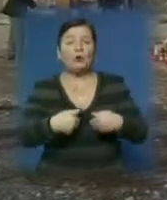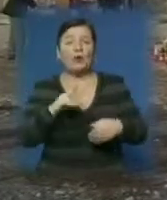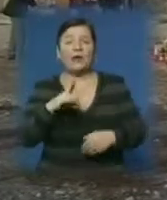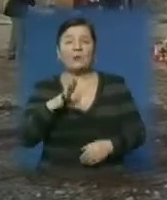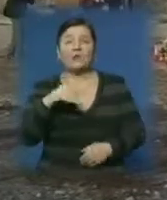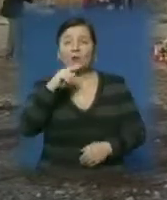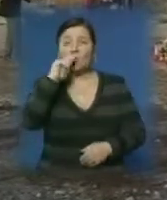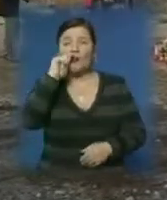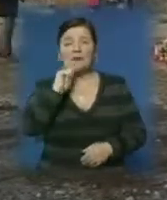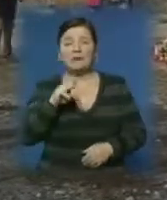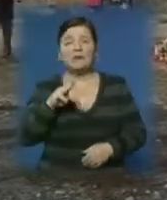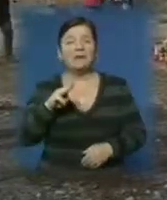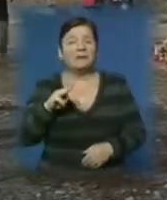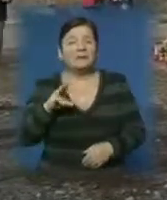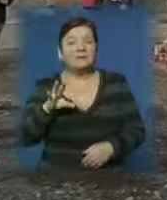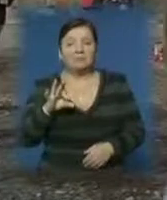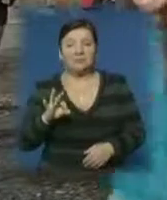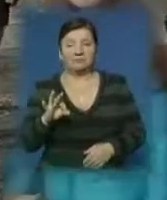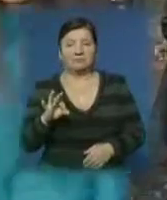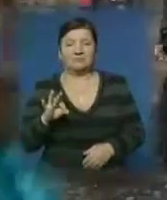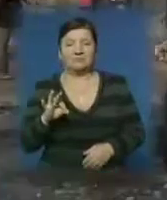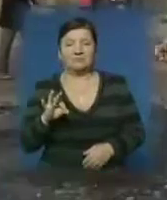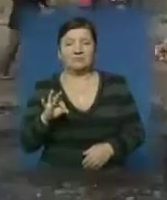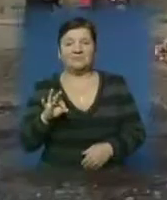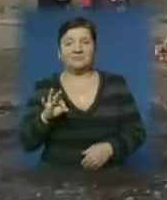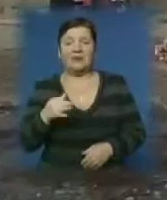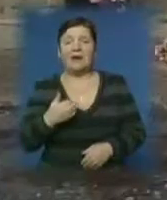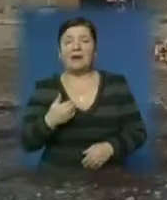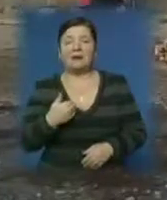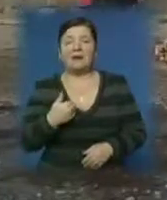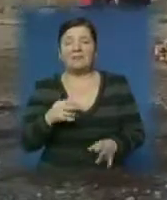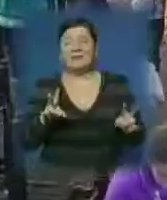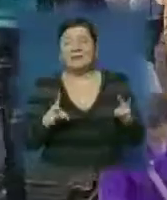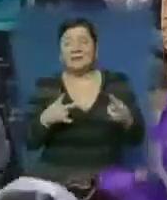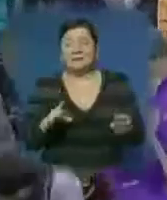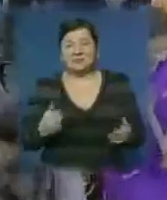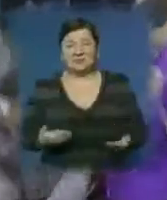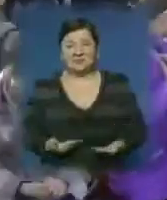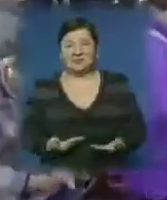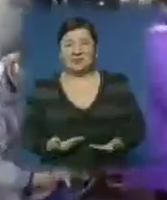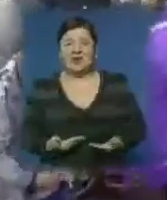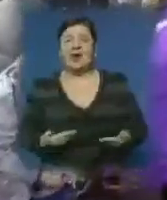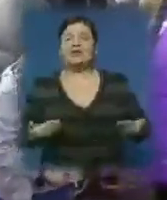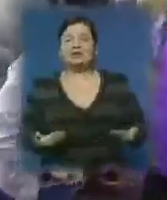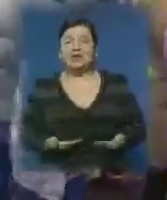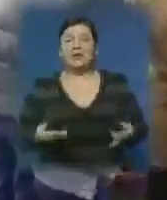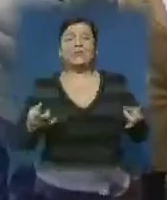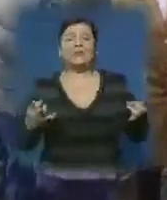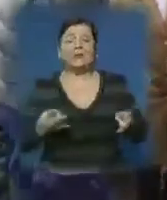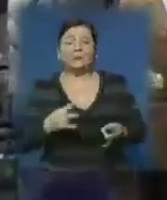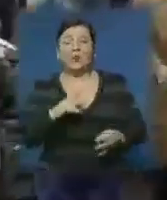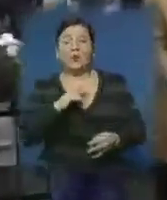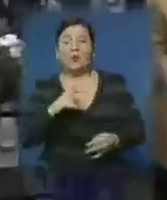Україні, то нам не стоїть жити тоді. Жити потрібно ще й за тих, кого